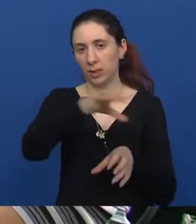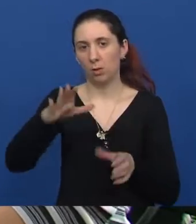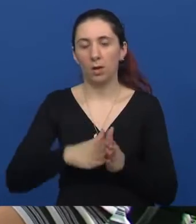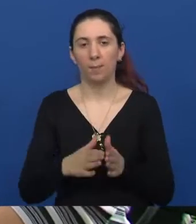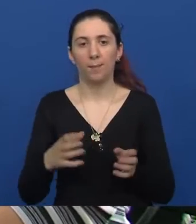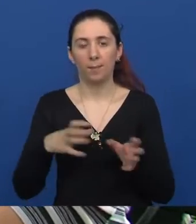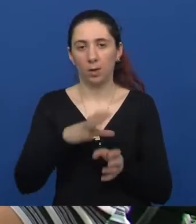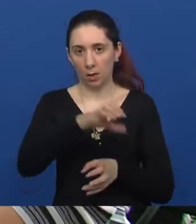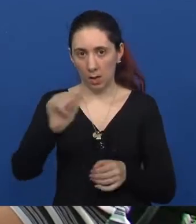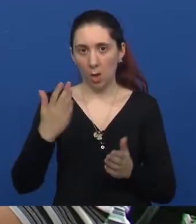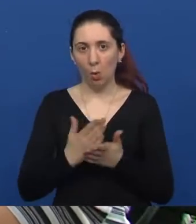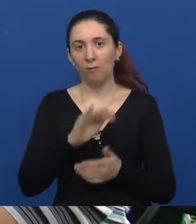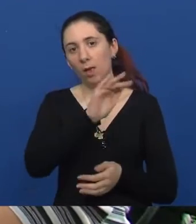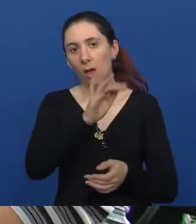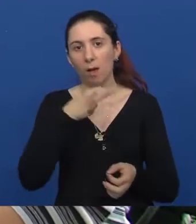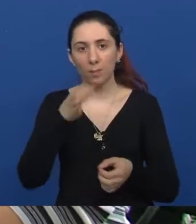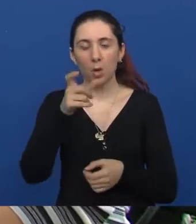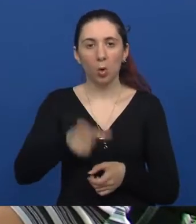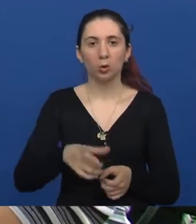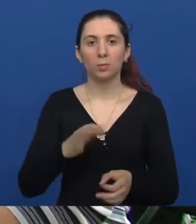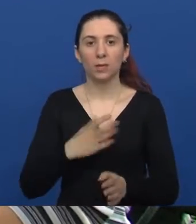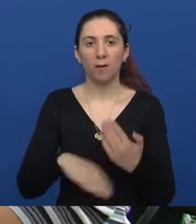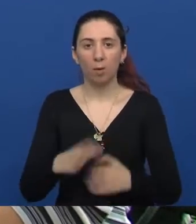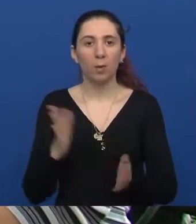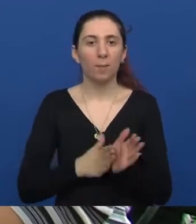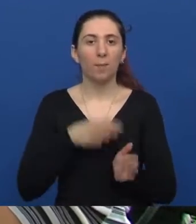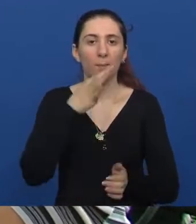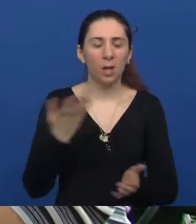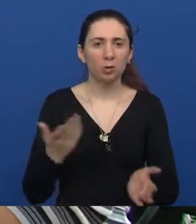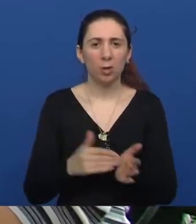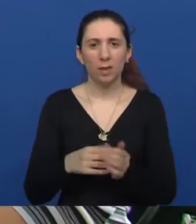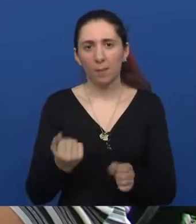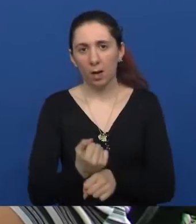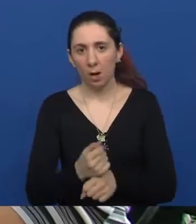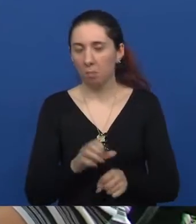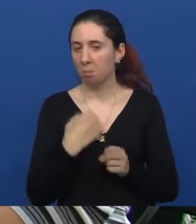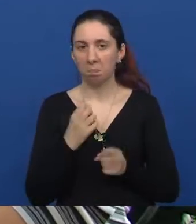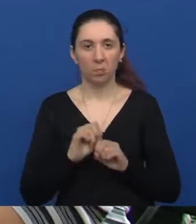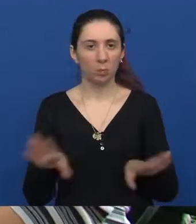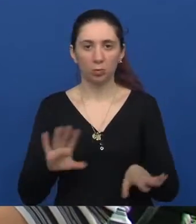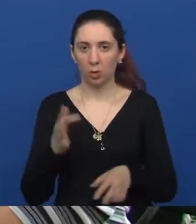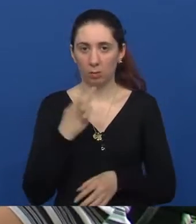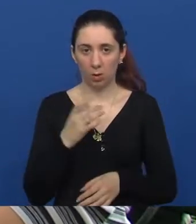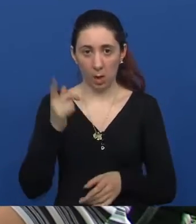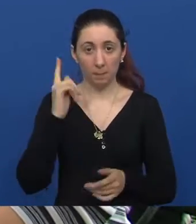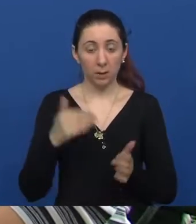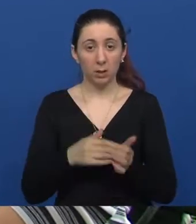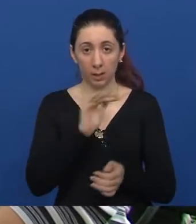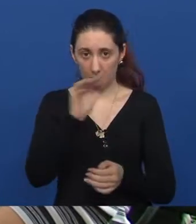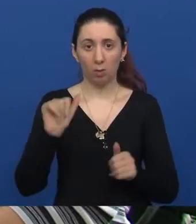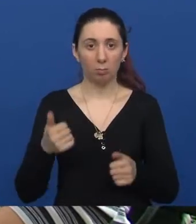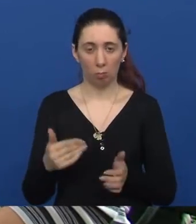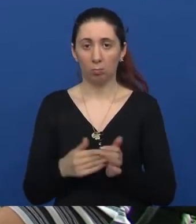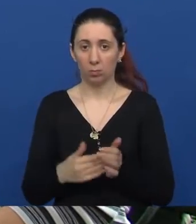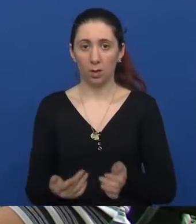bilo gdje. Konzultirali se uopće vas, osobe sa invaliditetom, da vas se pita, ne znam, što bi negdje možda trebalo napraviti. Misliš li da bi vas se trebalo konzultirati?